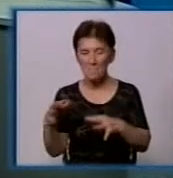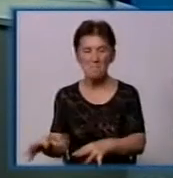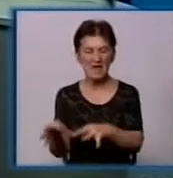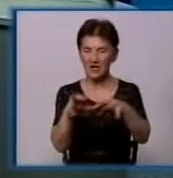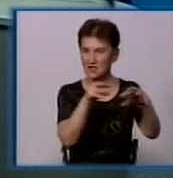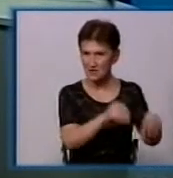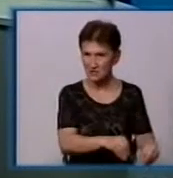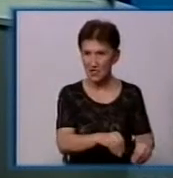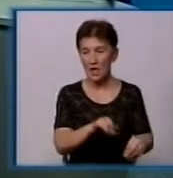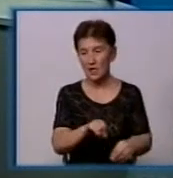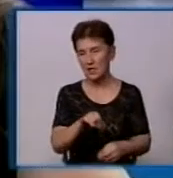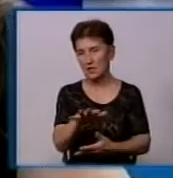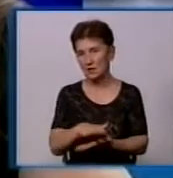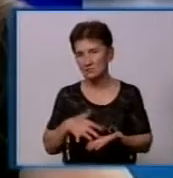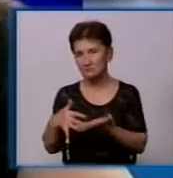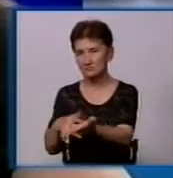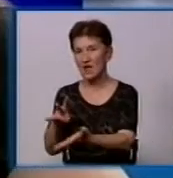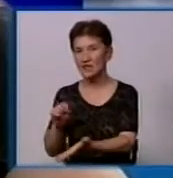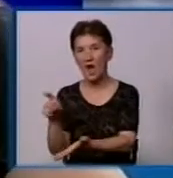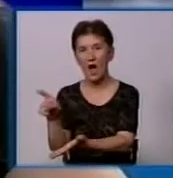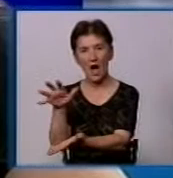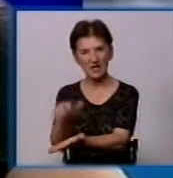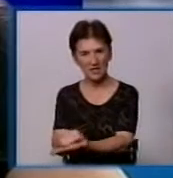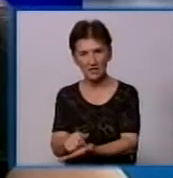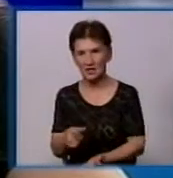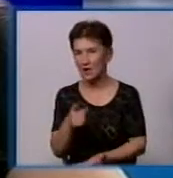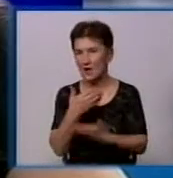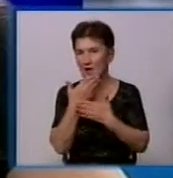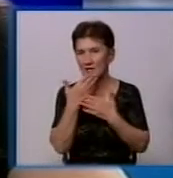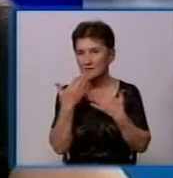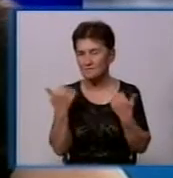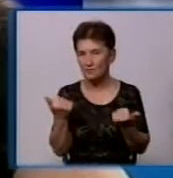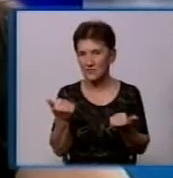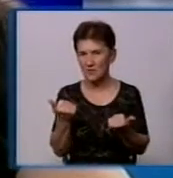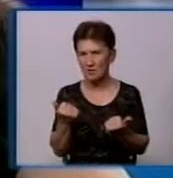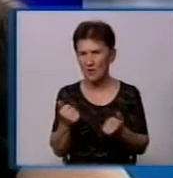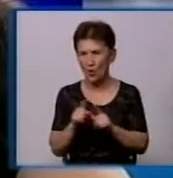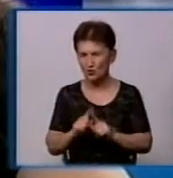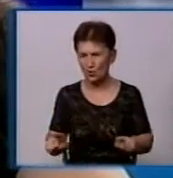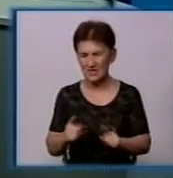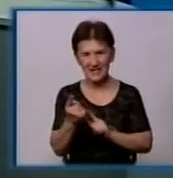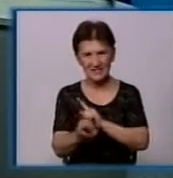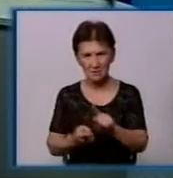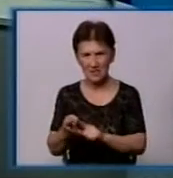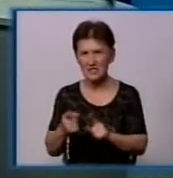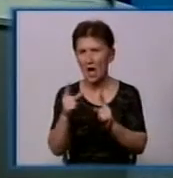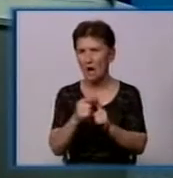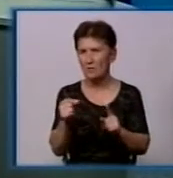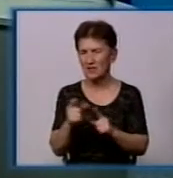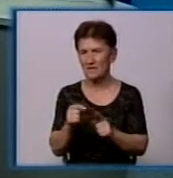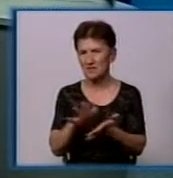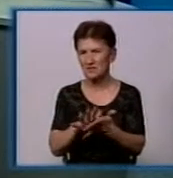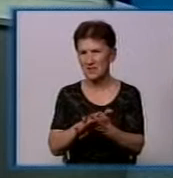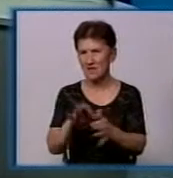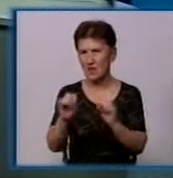подати на аренду цієї площадки. Я так розумію, що немає особливих змін у правилах розташування сміттєвих баків, якщо